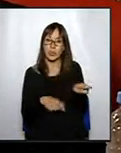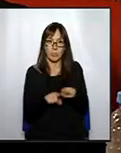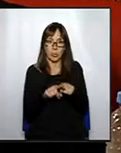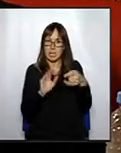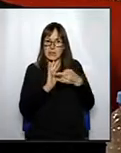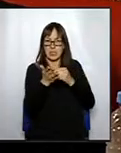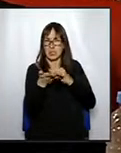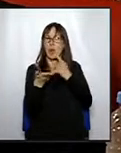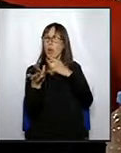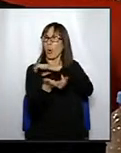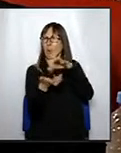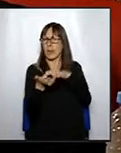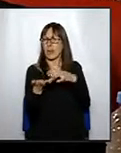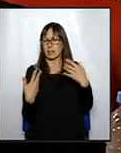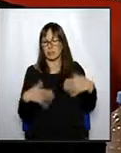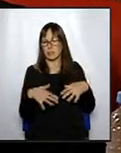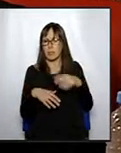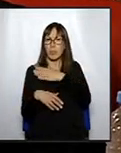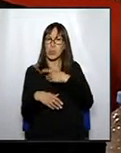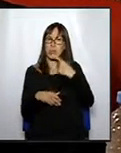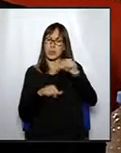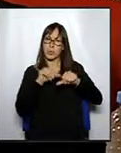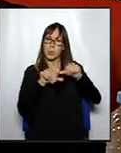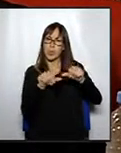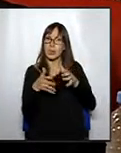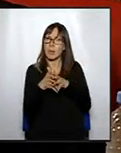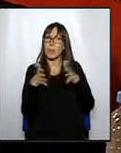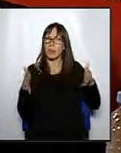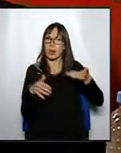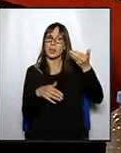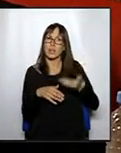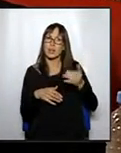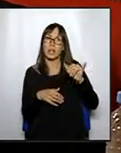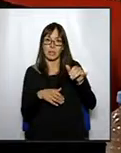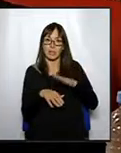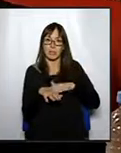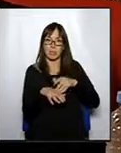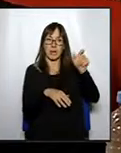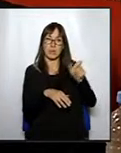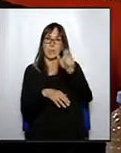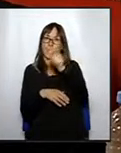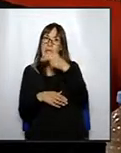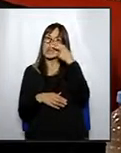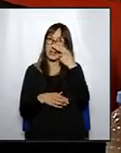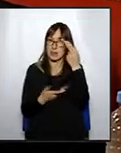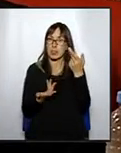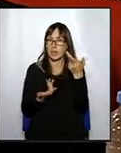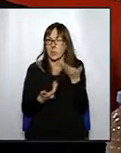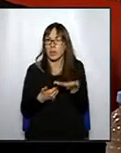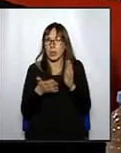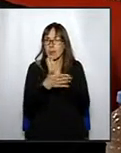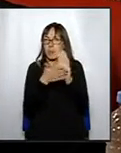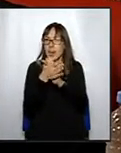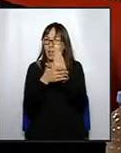residus i que, per tant, estem parlant d'un projecte d'una gran envergadura i d'especial rellevància pels interessos de tota l'acollitat de veïns de la nostra ciutat